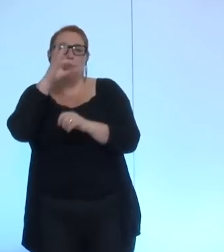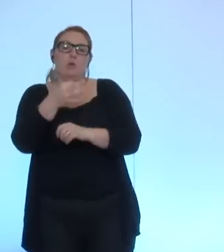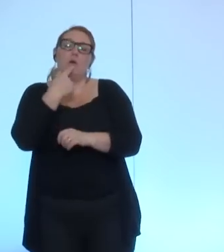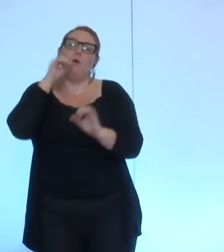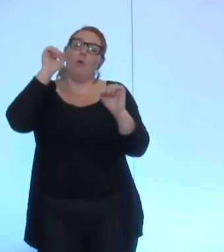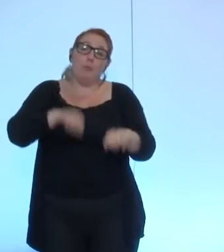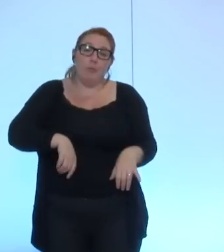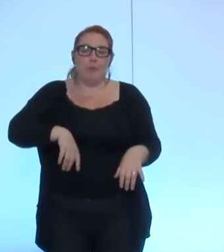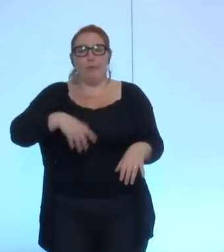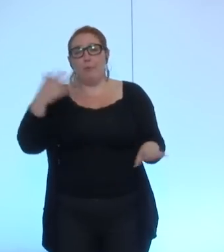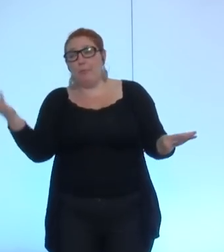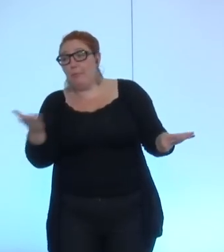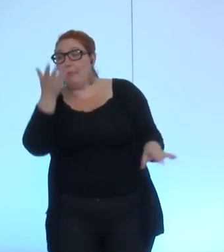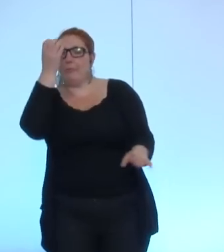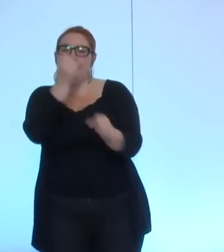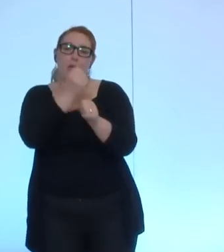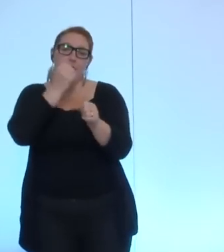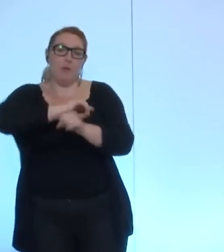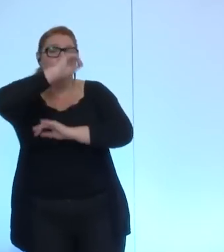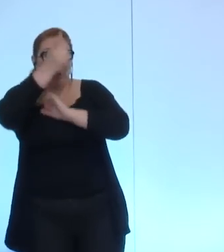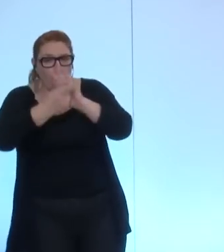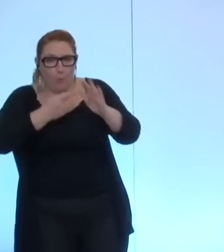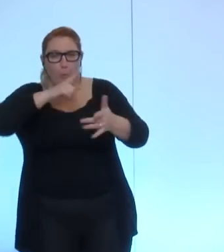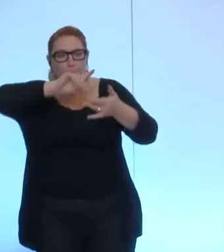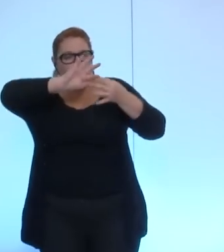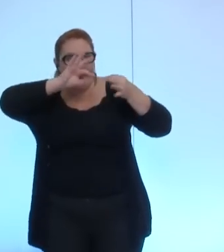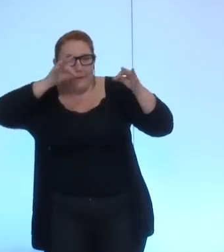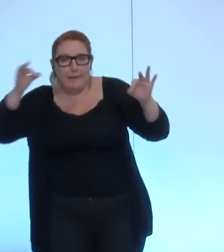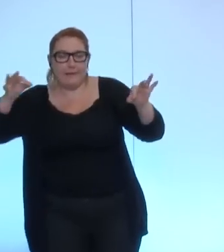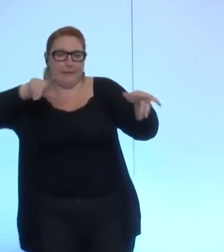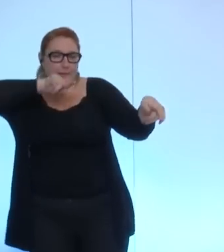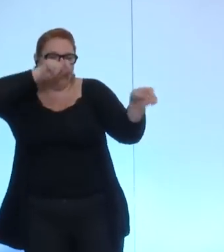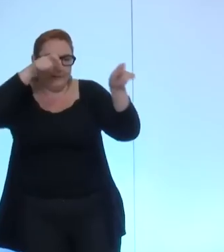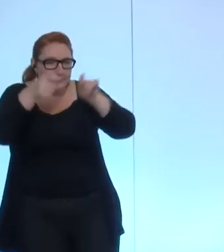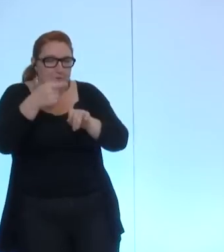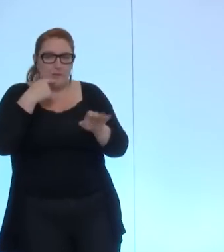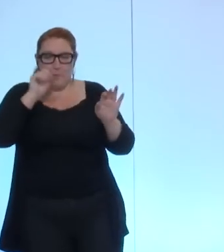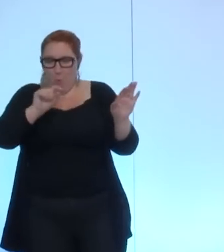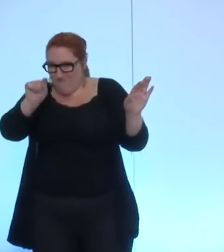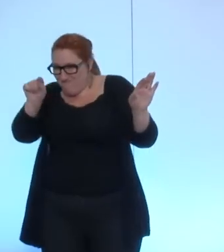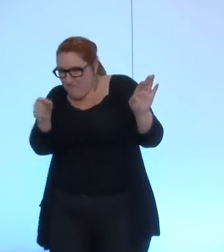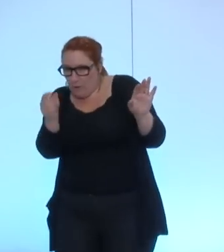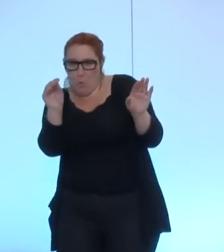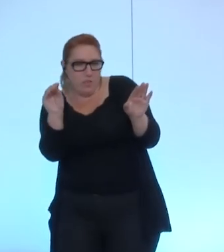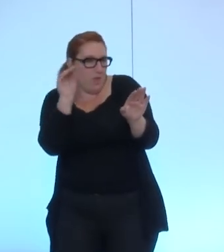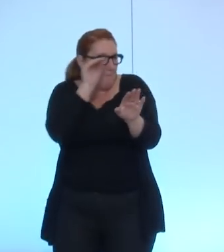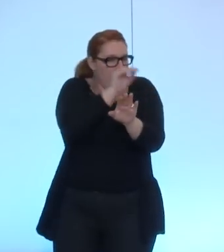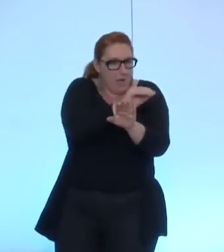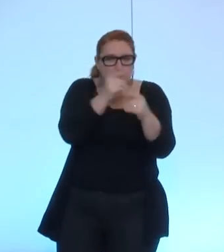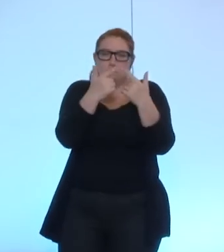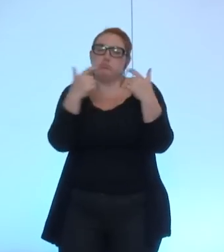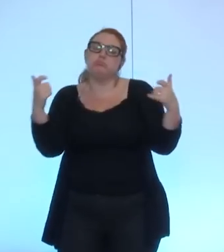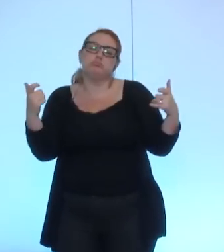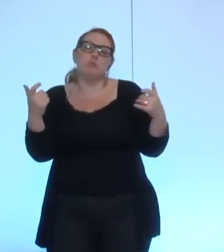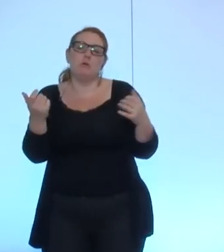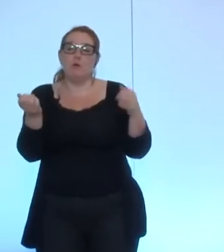réécriture et à ce moment là chacun aurait pu bouger la virgule etc on aurait pu d'ailleurs s'appuyer